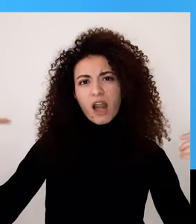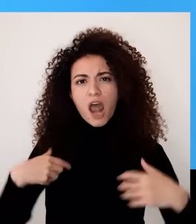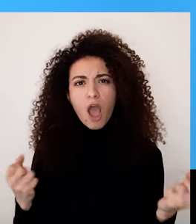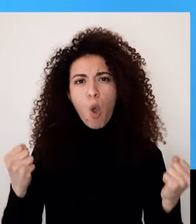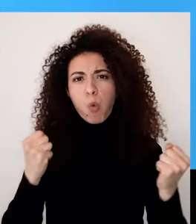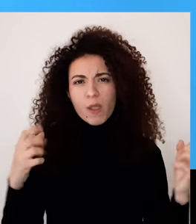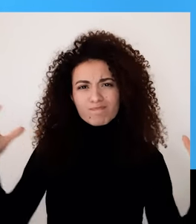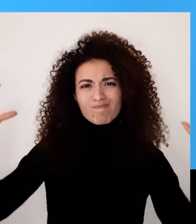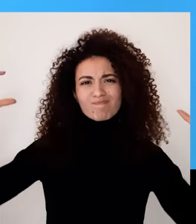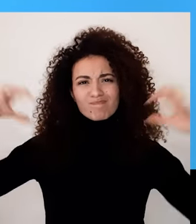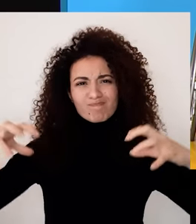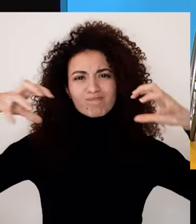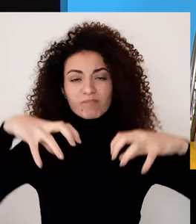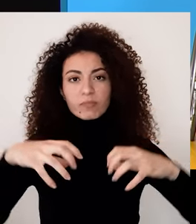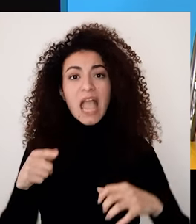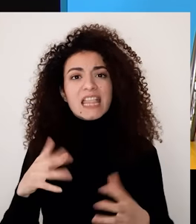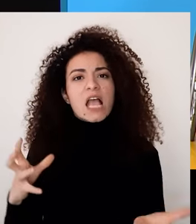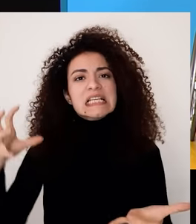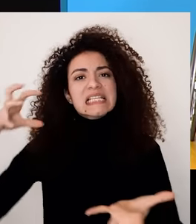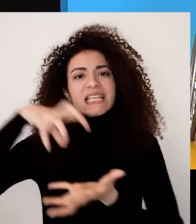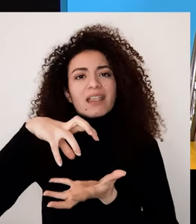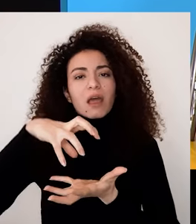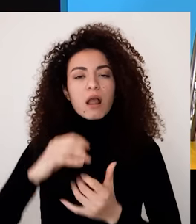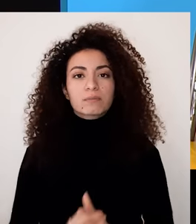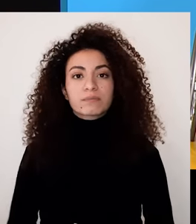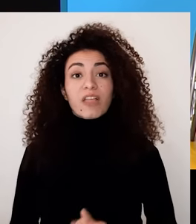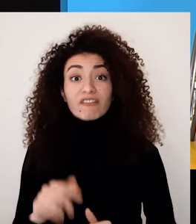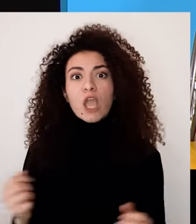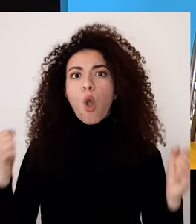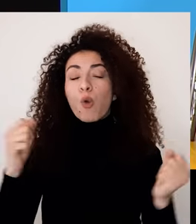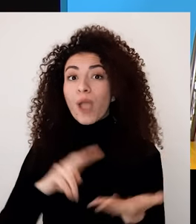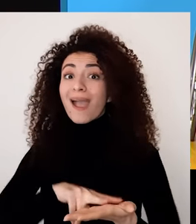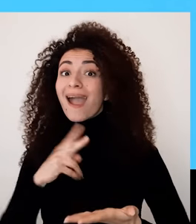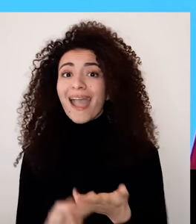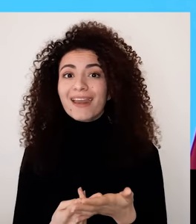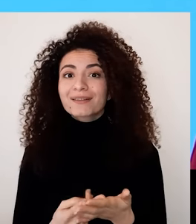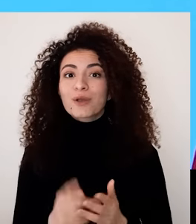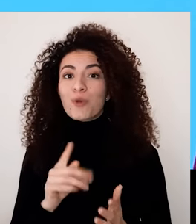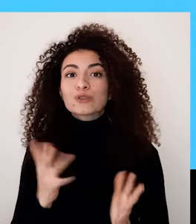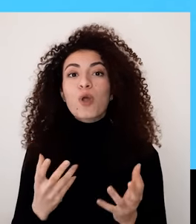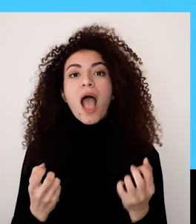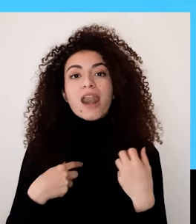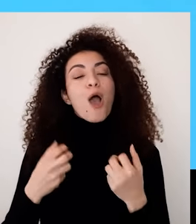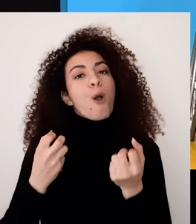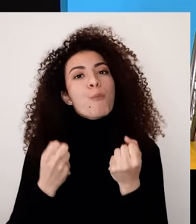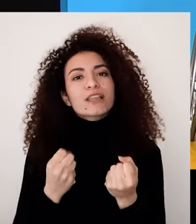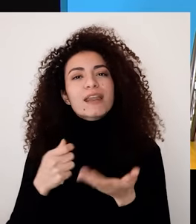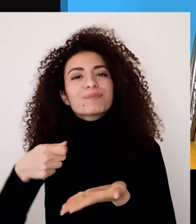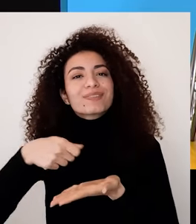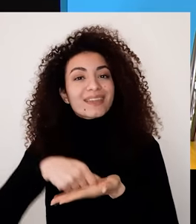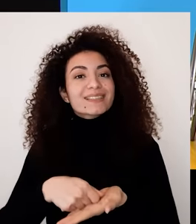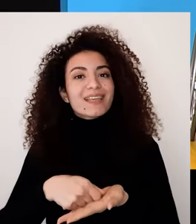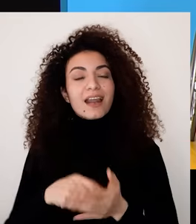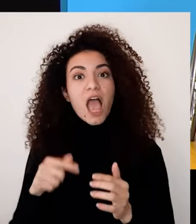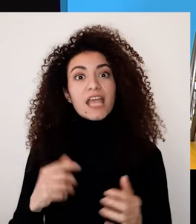عند توقف الضغط الخارجي يمكن تسميت هذا النوع من القوة السيطرة على وهناك نوع آخر من القوة هو